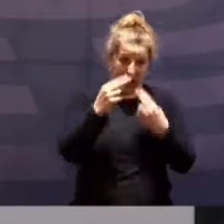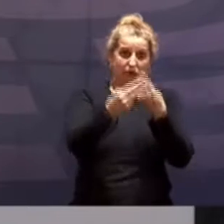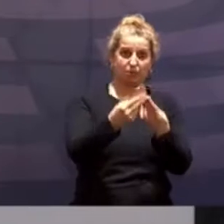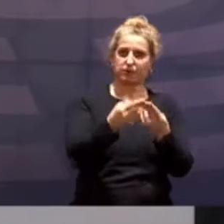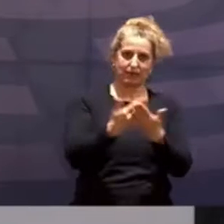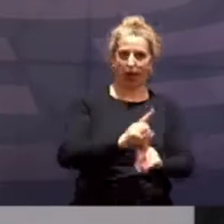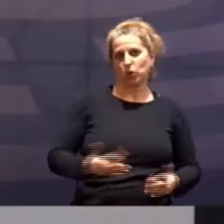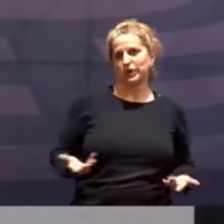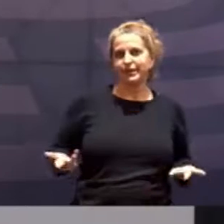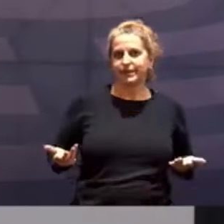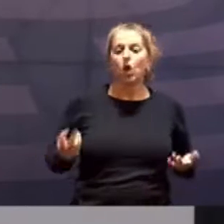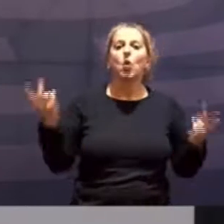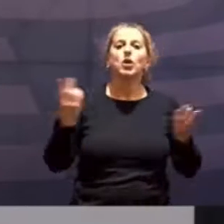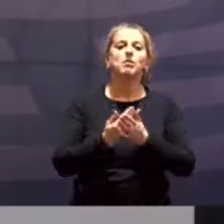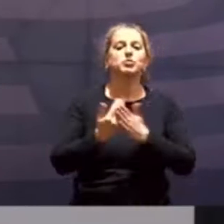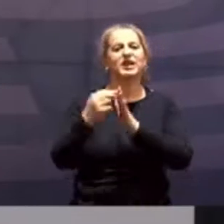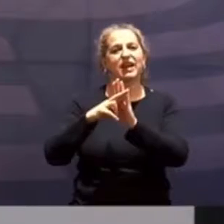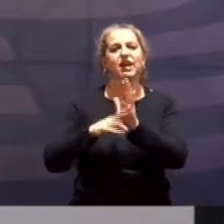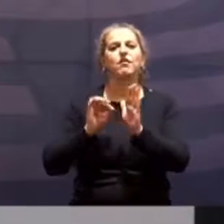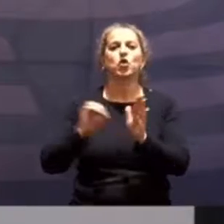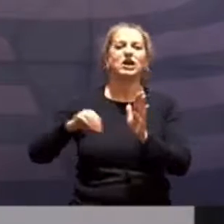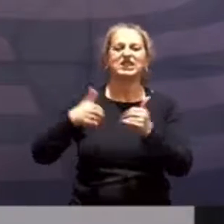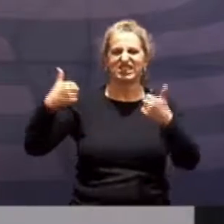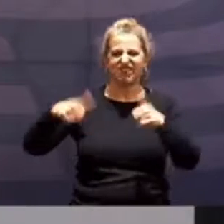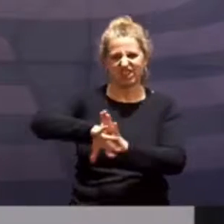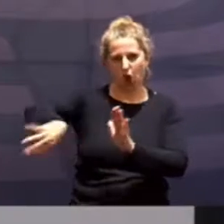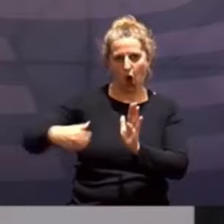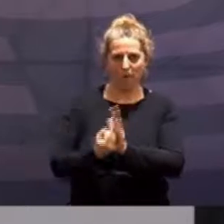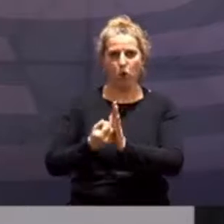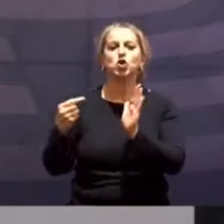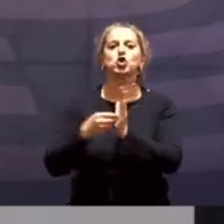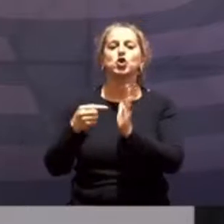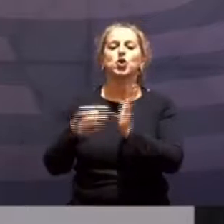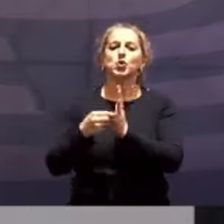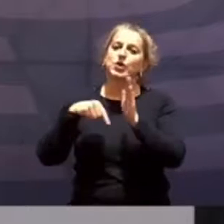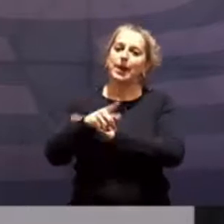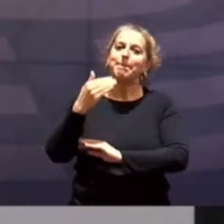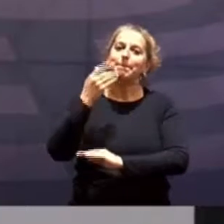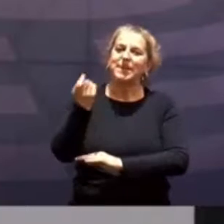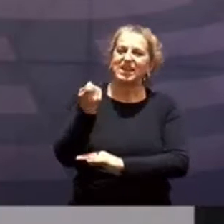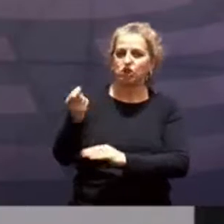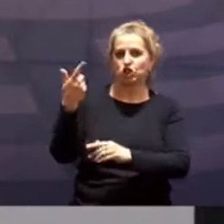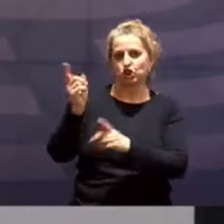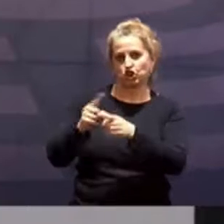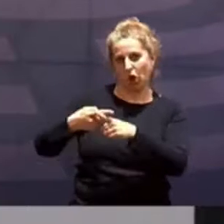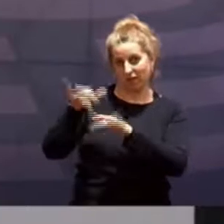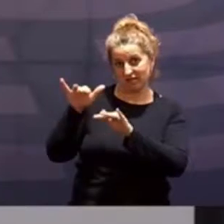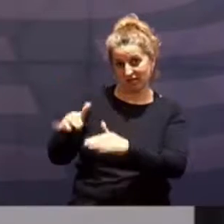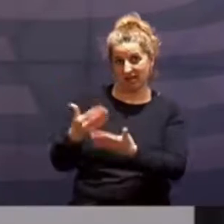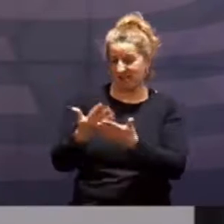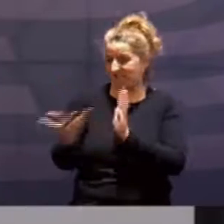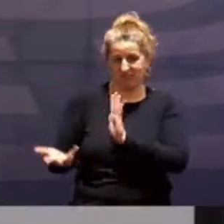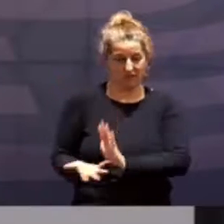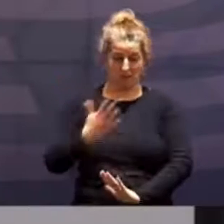gibt, die beispielsweise verhindern, dass es zu Zwangsräumungen in Form von durch Mietschulden kommen kann. Auch diese Regelungen